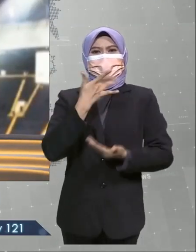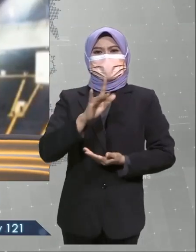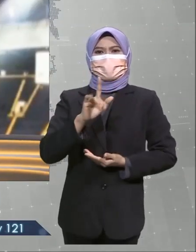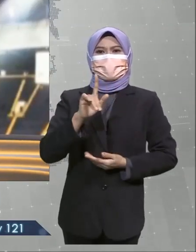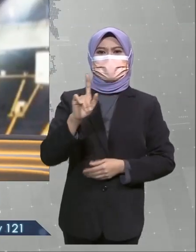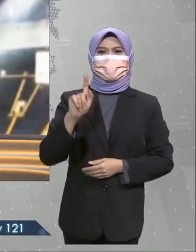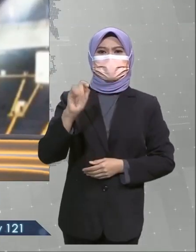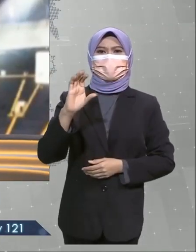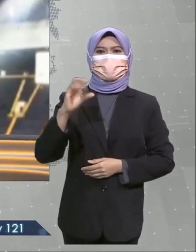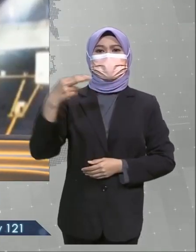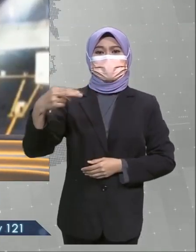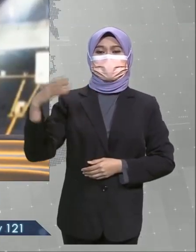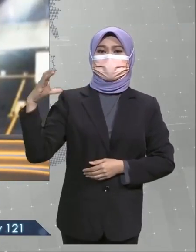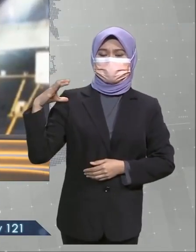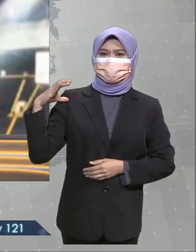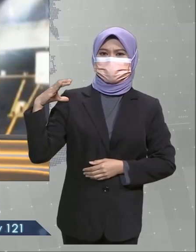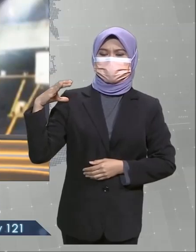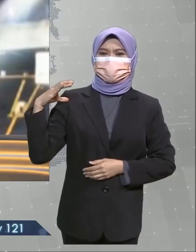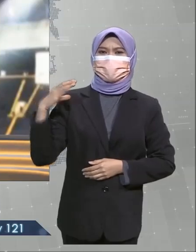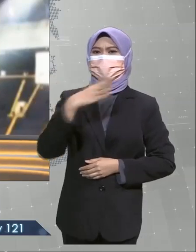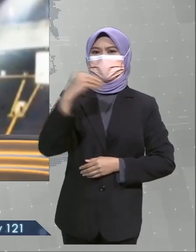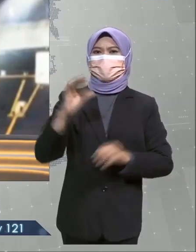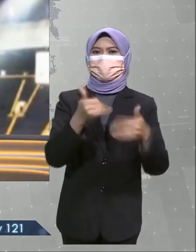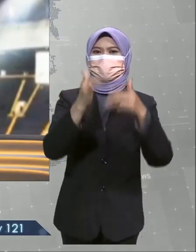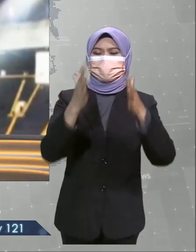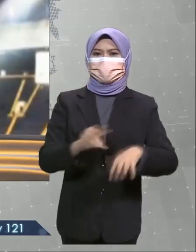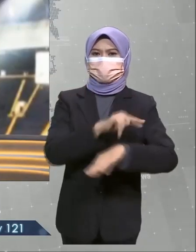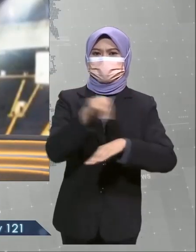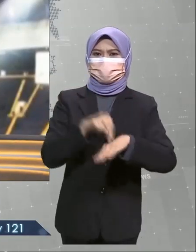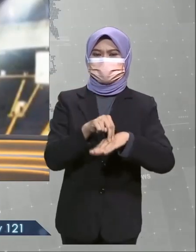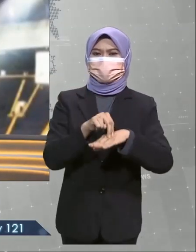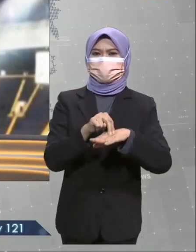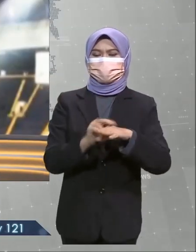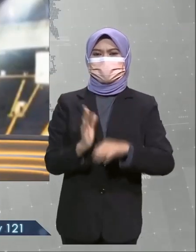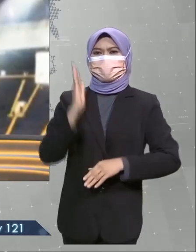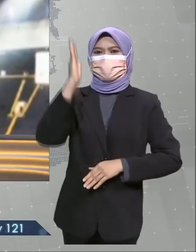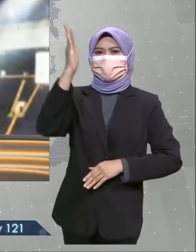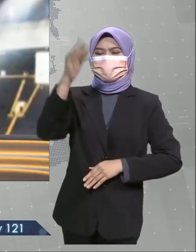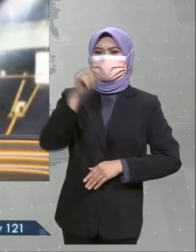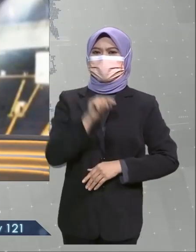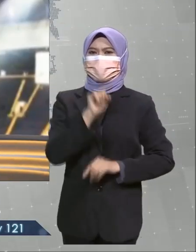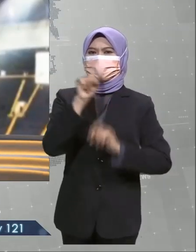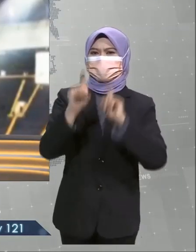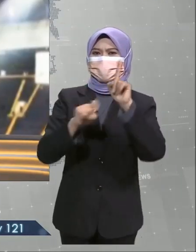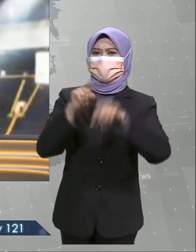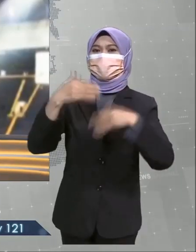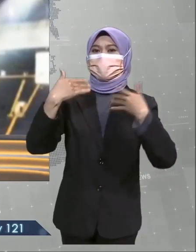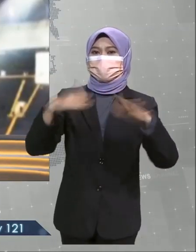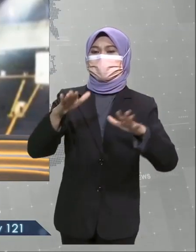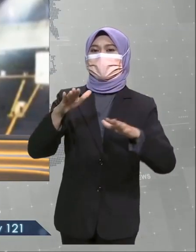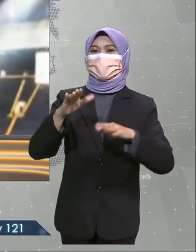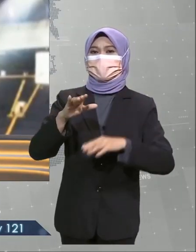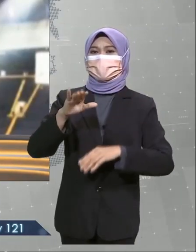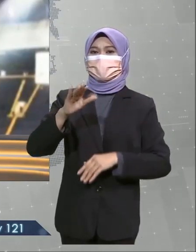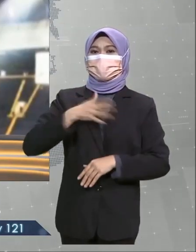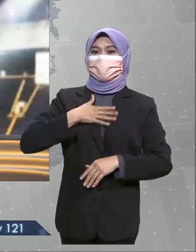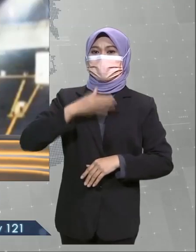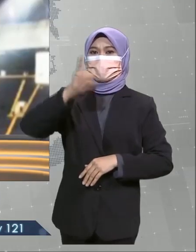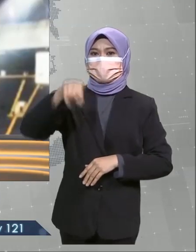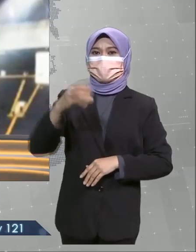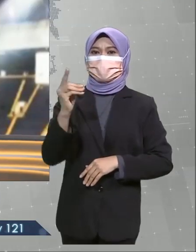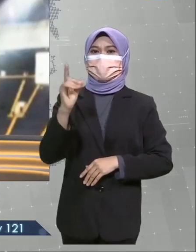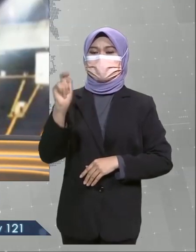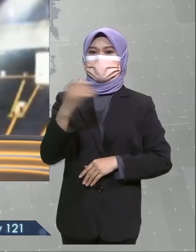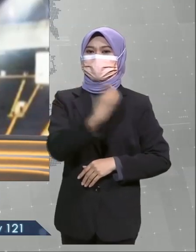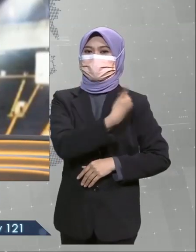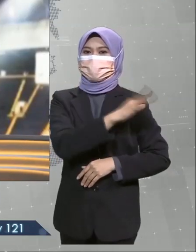Ho bersama pasukan kebangsaan? Teka-teki mengenai masa depan ketua jurulatih itu mula menjadi tanda tanya selepas pemilik JDT yang juga mantan